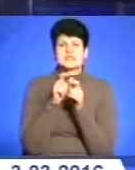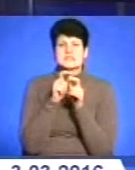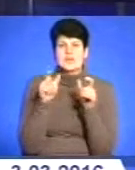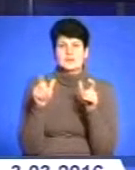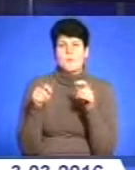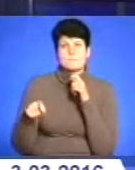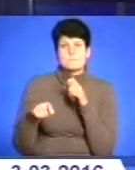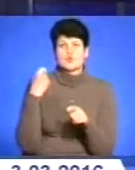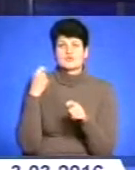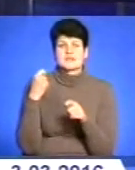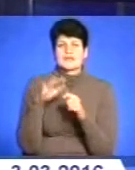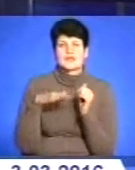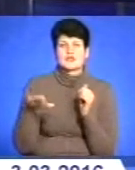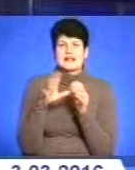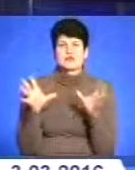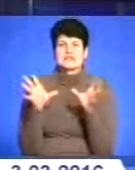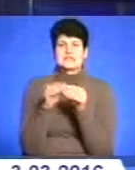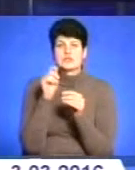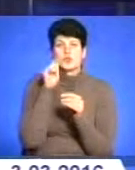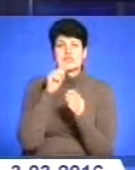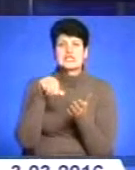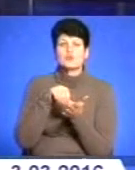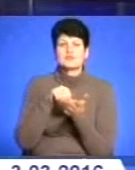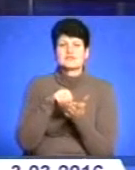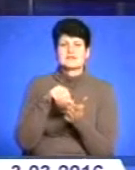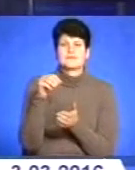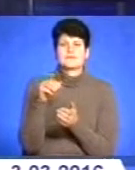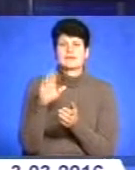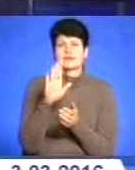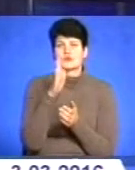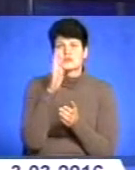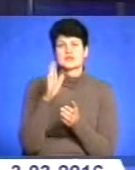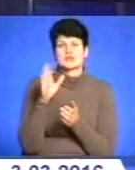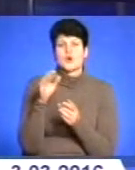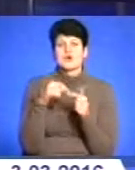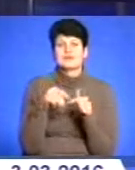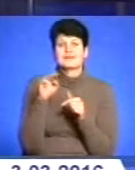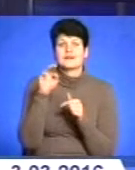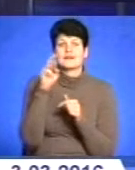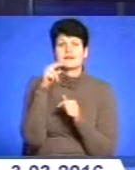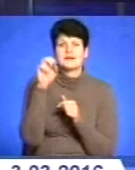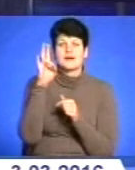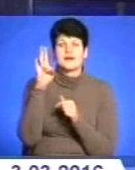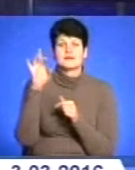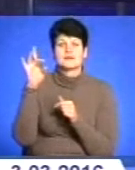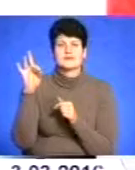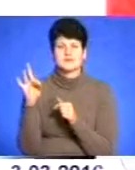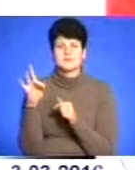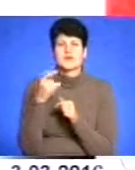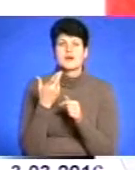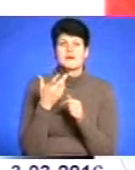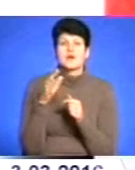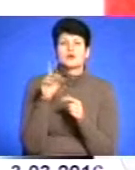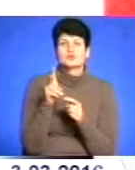порушення територіальної цілісності України та участі у терористичній організації ДНРО. Громадяни, котрим стало відомо про перебування Віктора